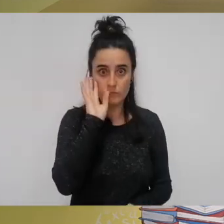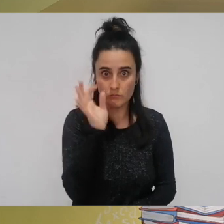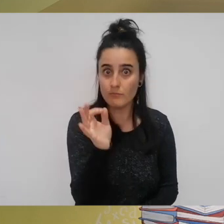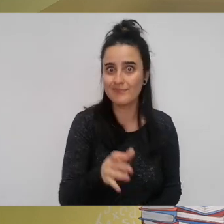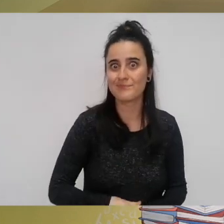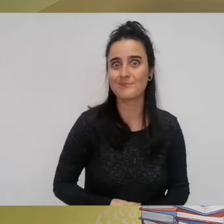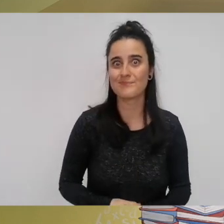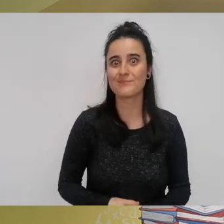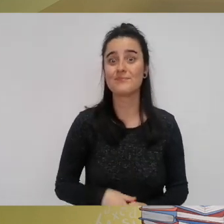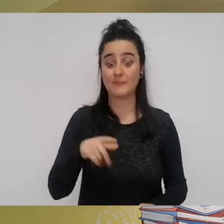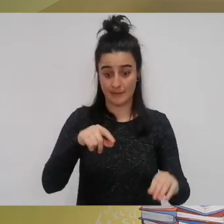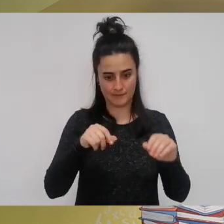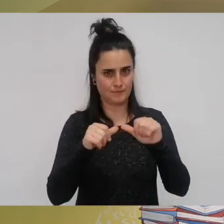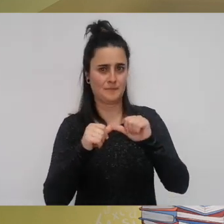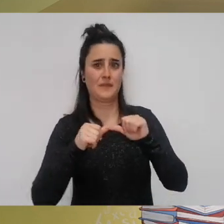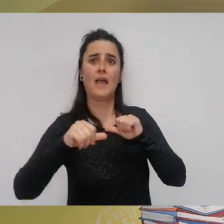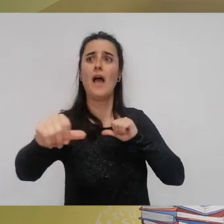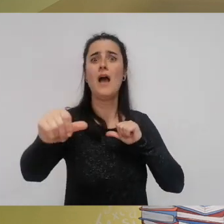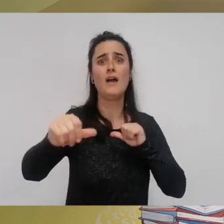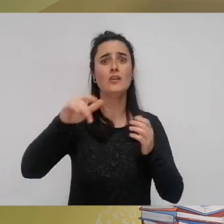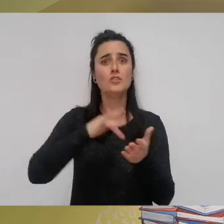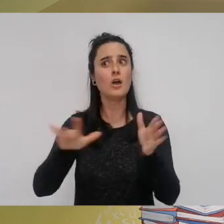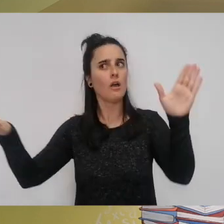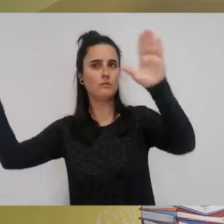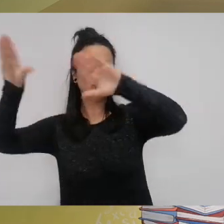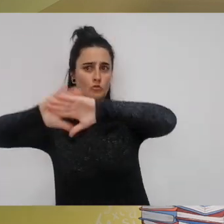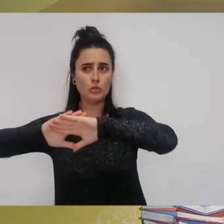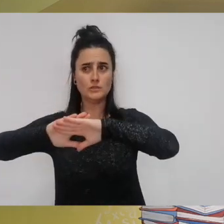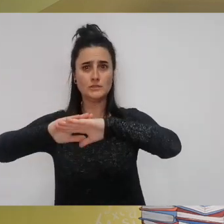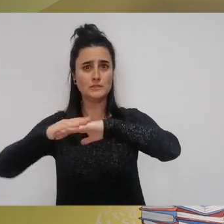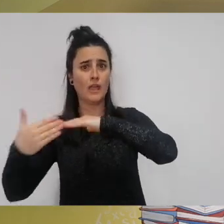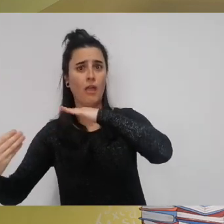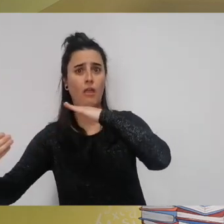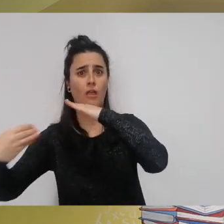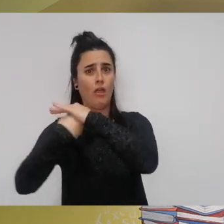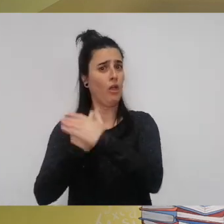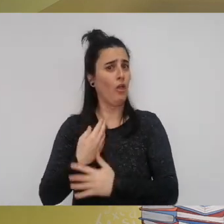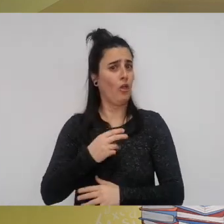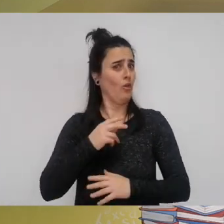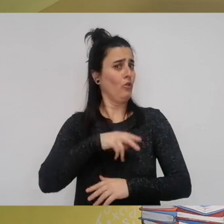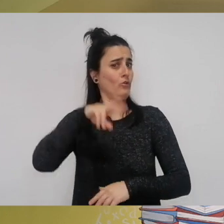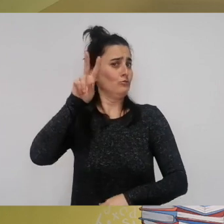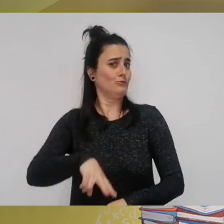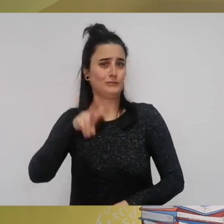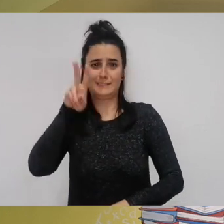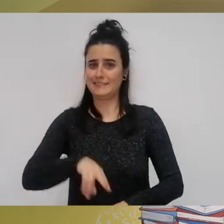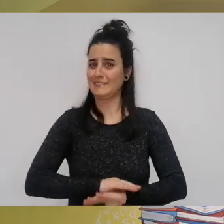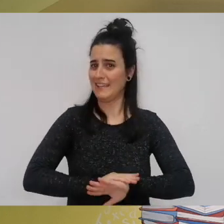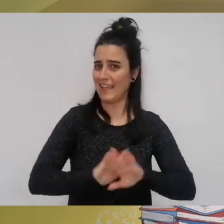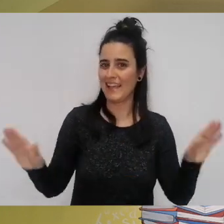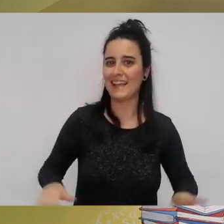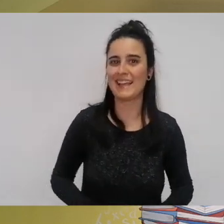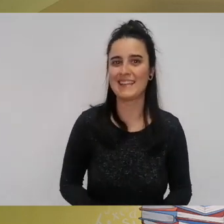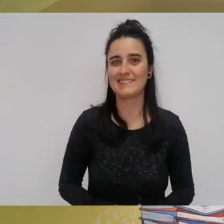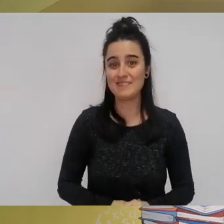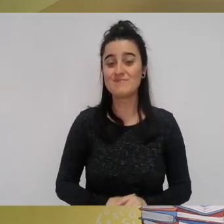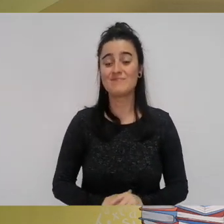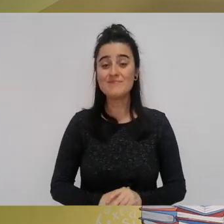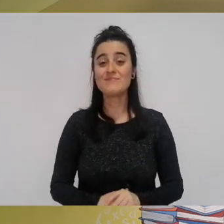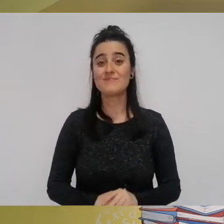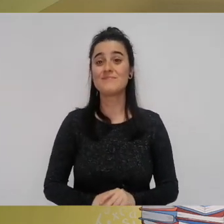handik aurrera inongo gaueko ketzuen kobazuloko jendea gehiago zirikatu